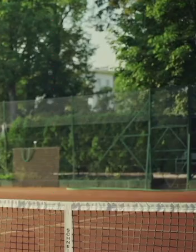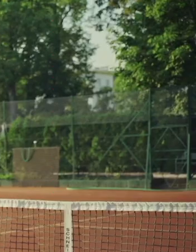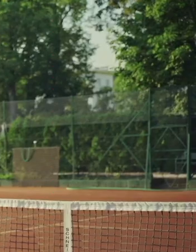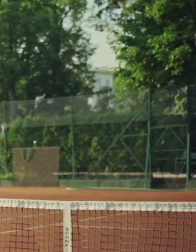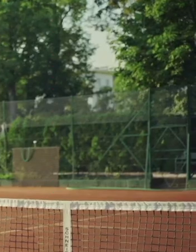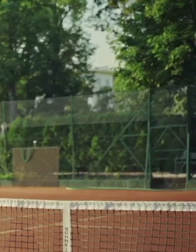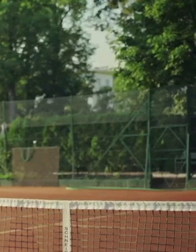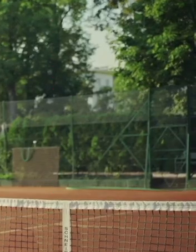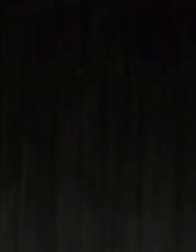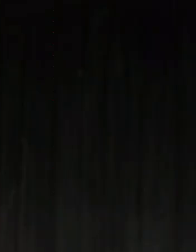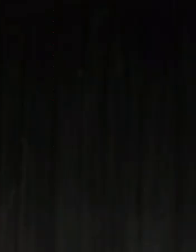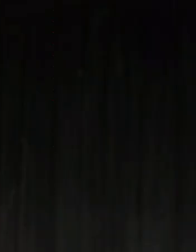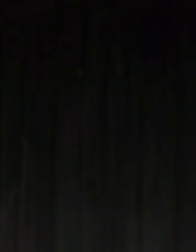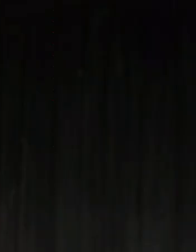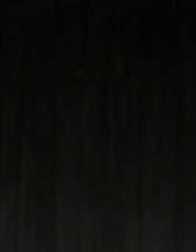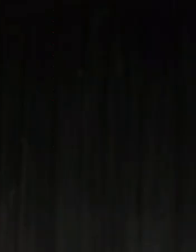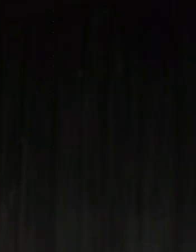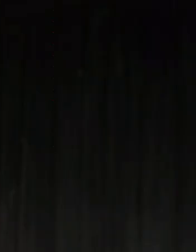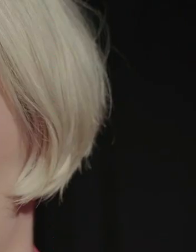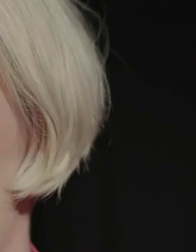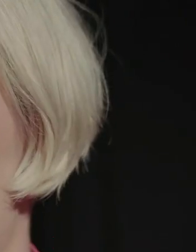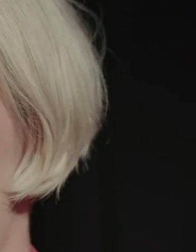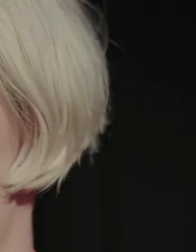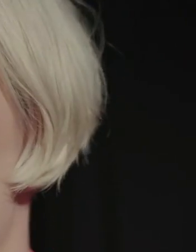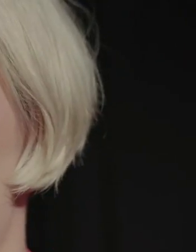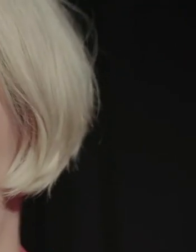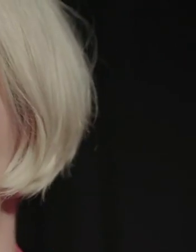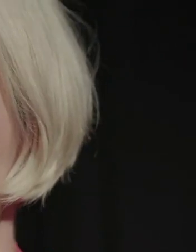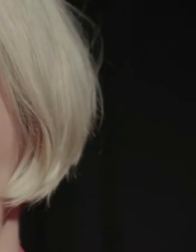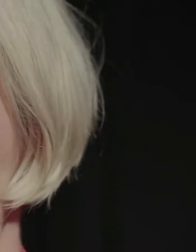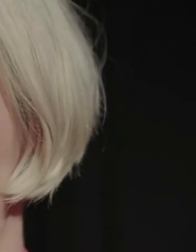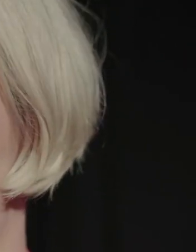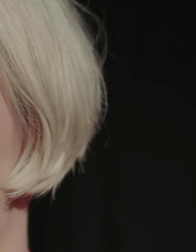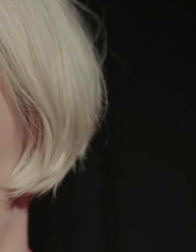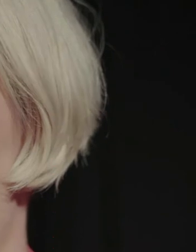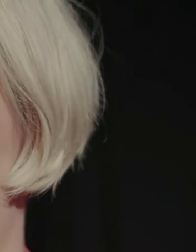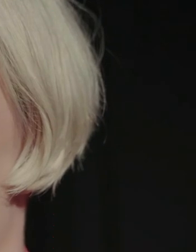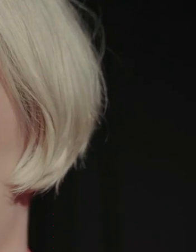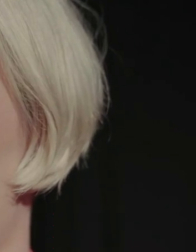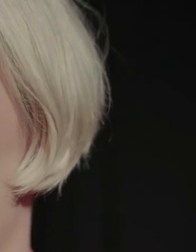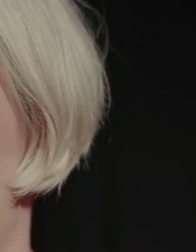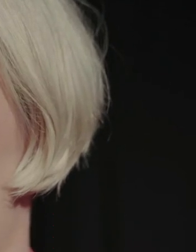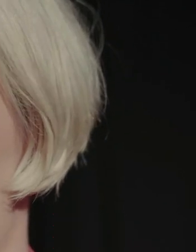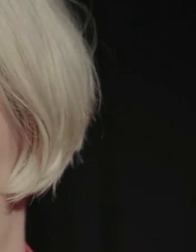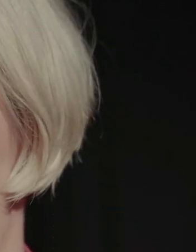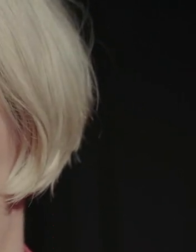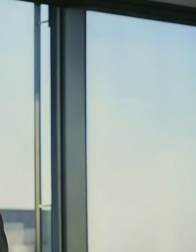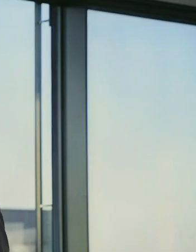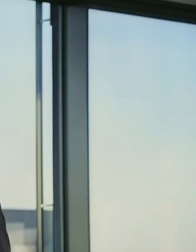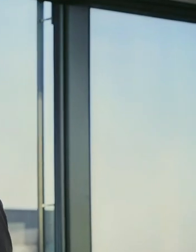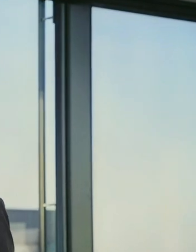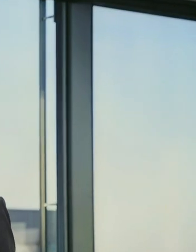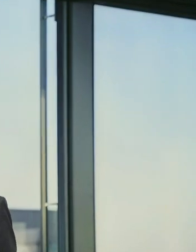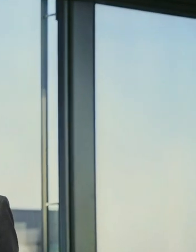was wichtig ist? Und noch ist es nicht zu spät. Gib der Welt Identität, wir sind und bleiben Optimist.